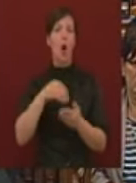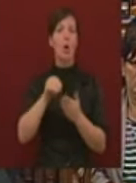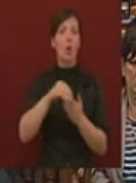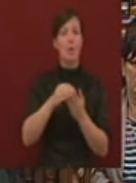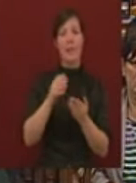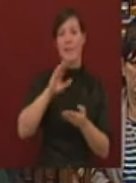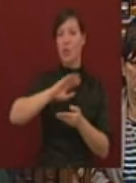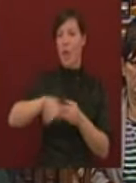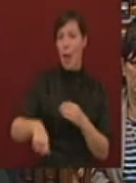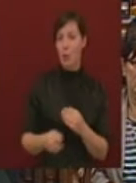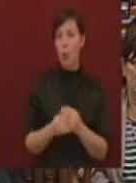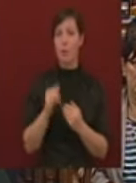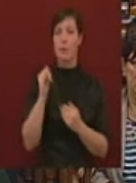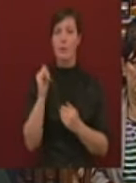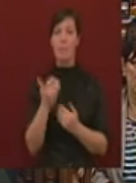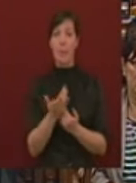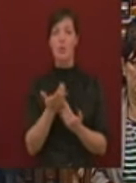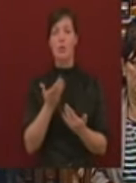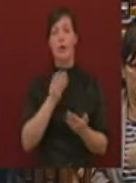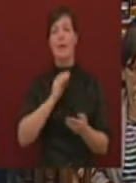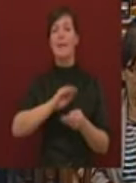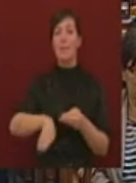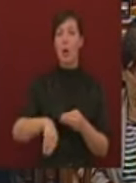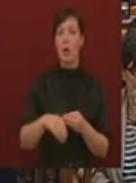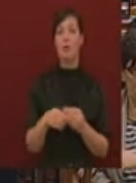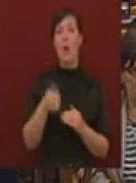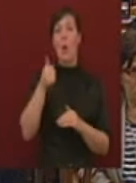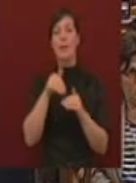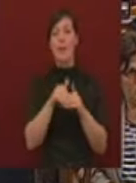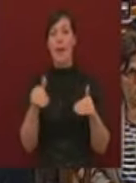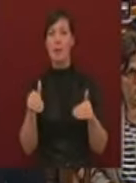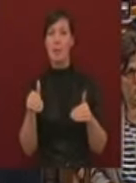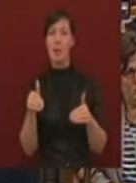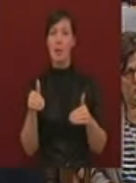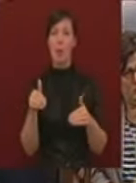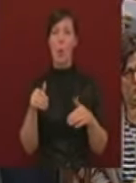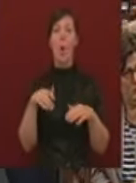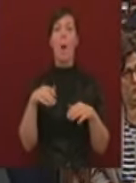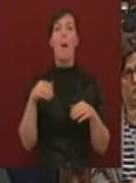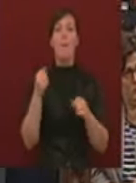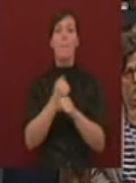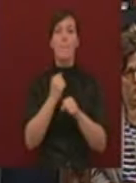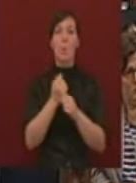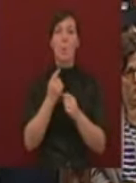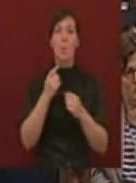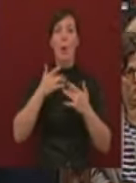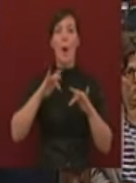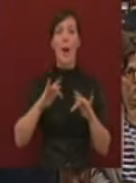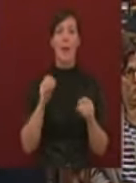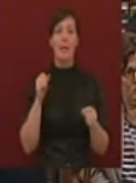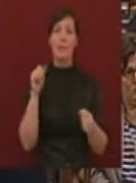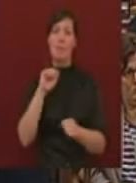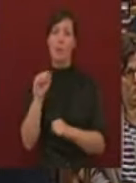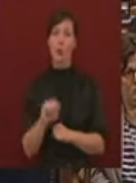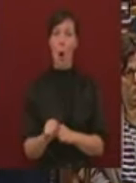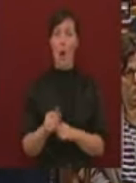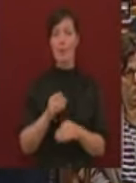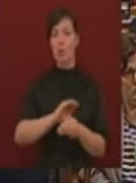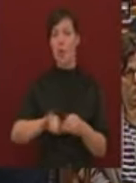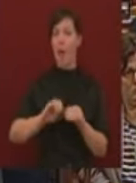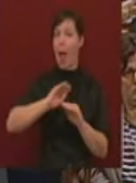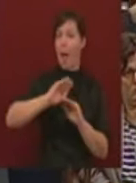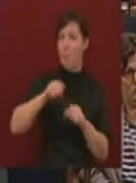hogy elbukott az a harc is, amit a tíz év alatt egymillió új munkahelyért indítottak. Nem sikerült új válságáló munkahelyeket